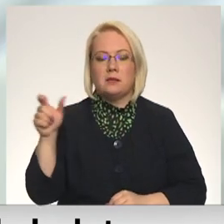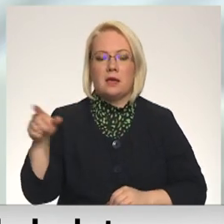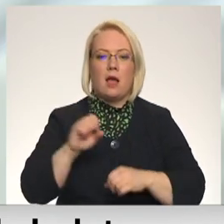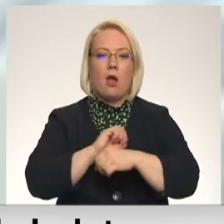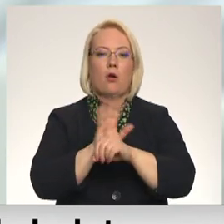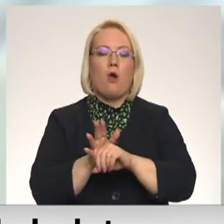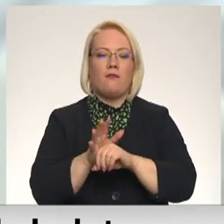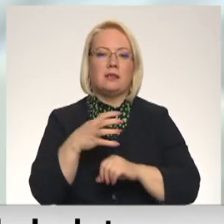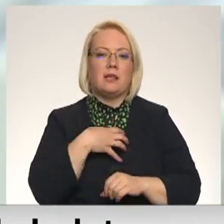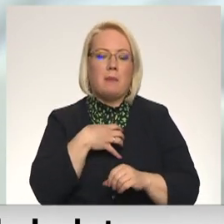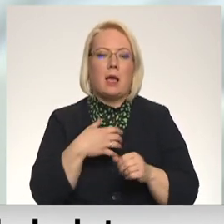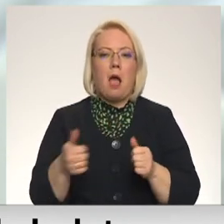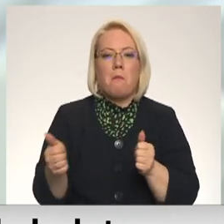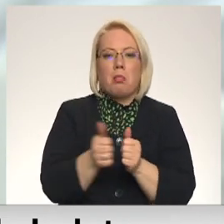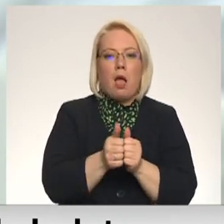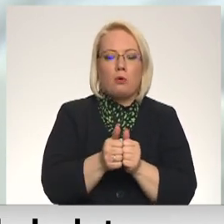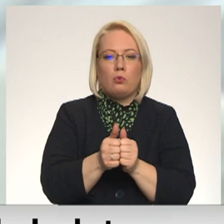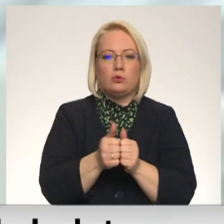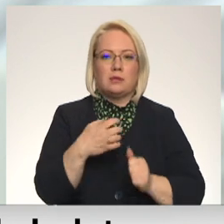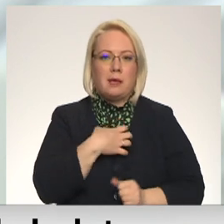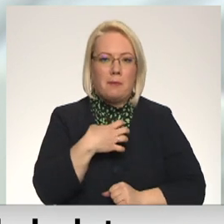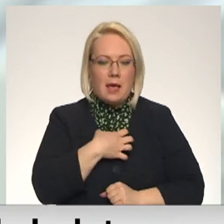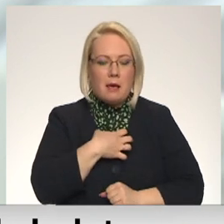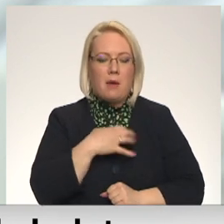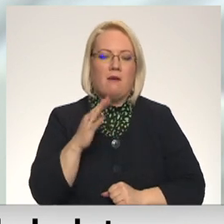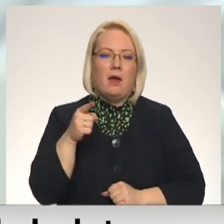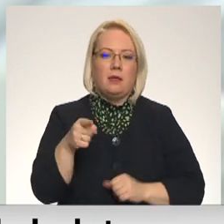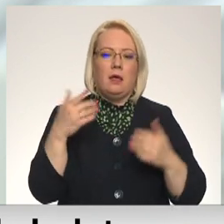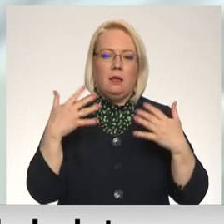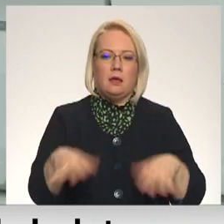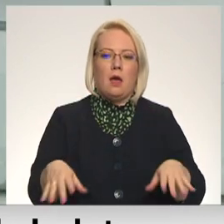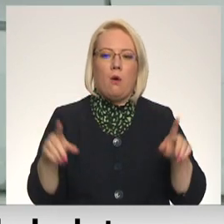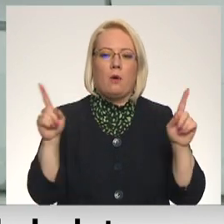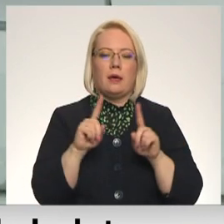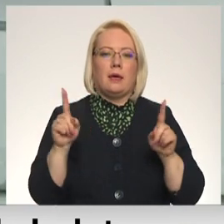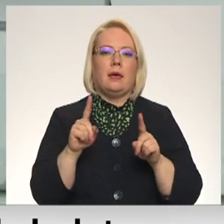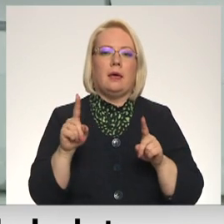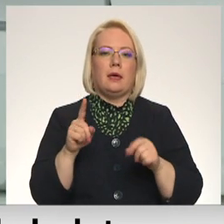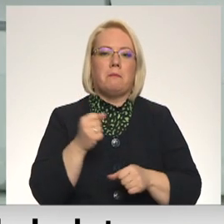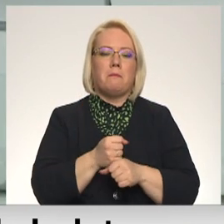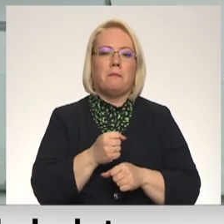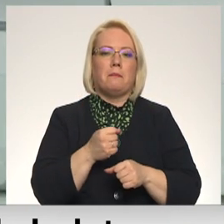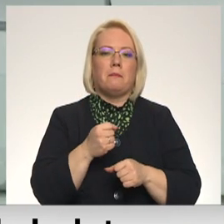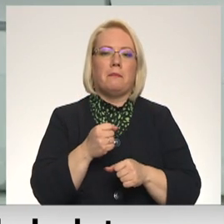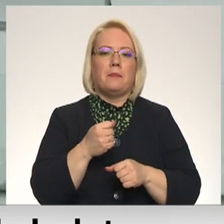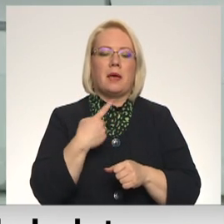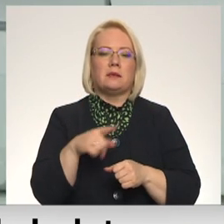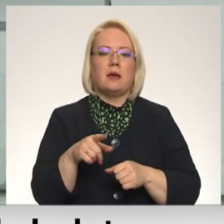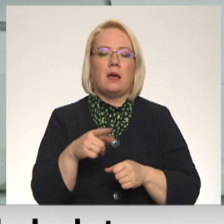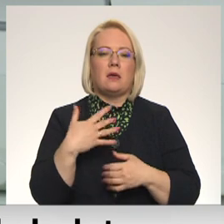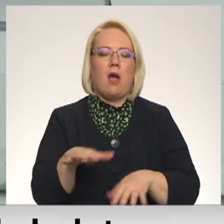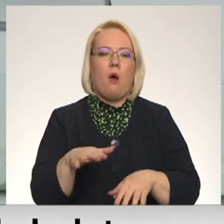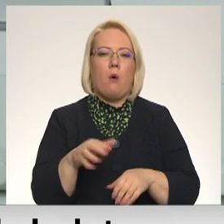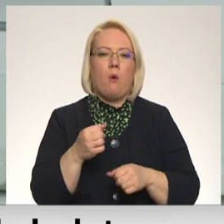blakus diagnoza, kuri vai ir jau apstiprināti laboratoriski līdz slimnīcai vai arī